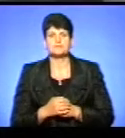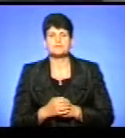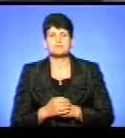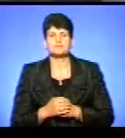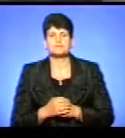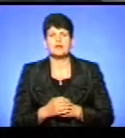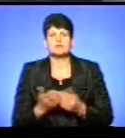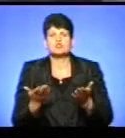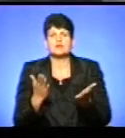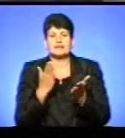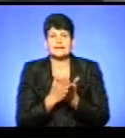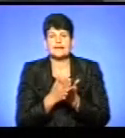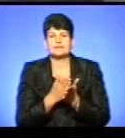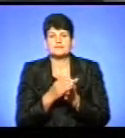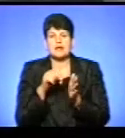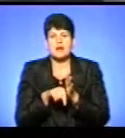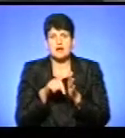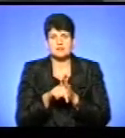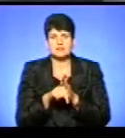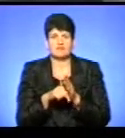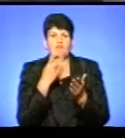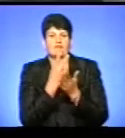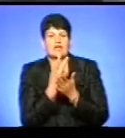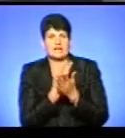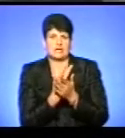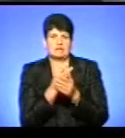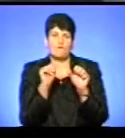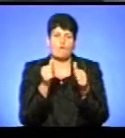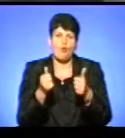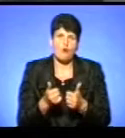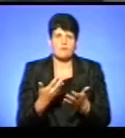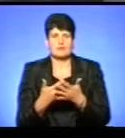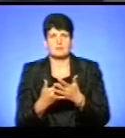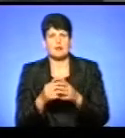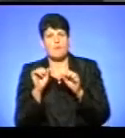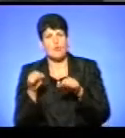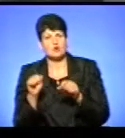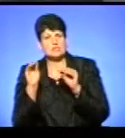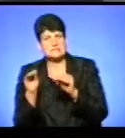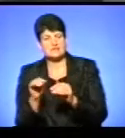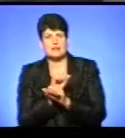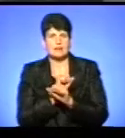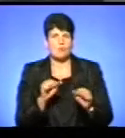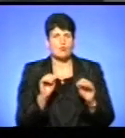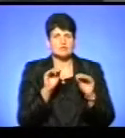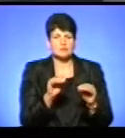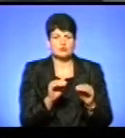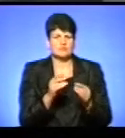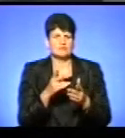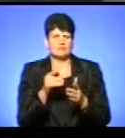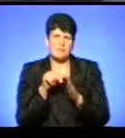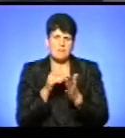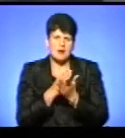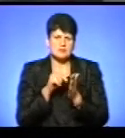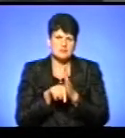Чи є характер зовнішнього вигляду, конструкції форми? Щось можна ставити, щось не можна ставити? Чи це не відіграє жодної